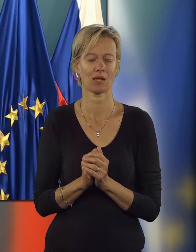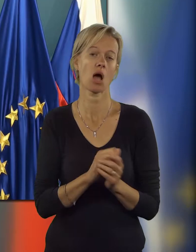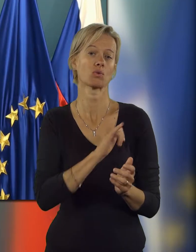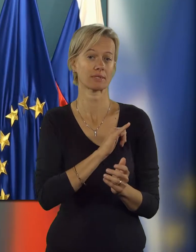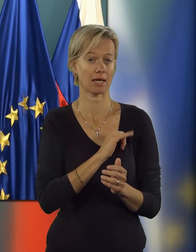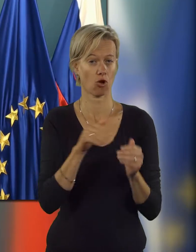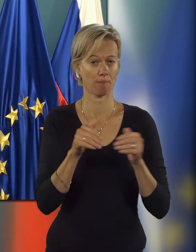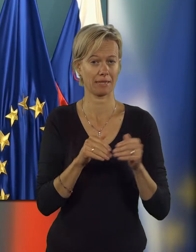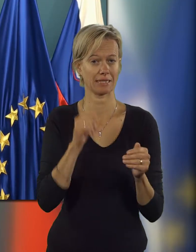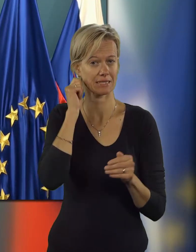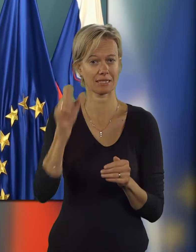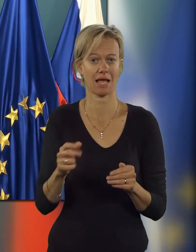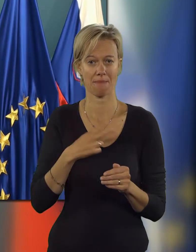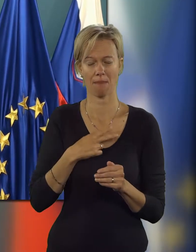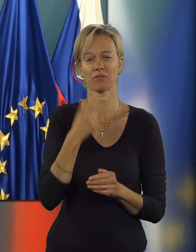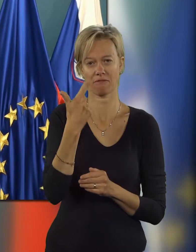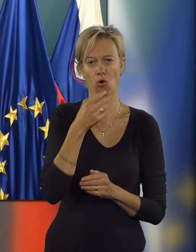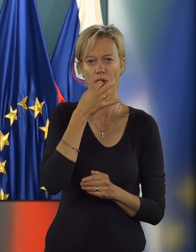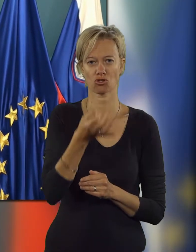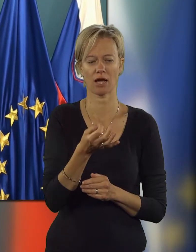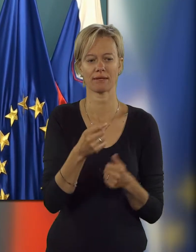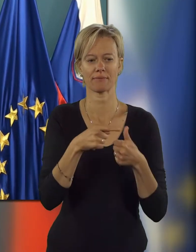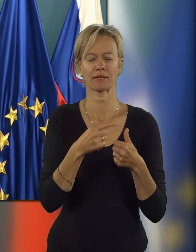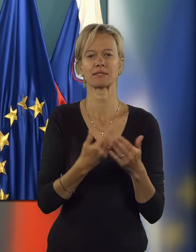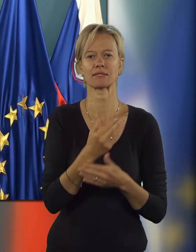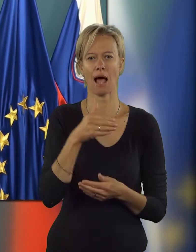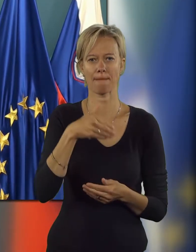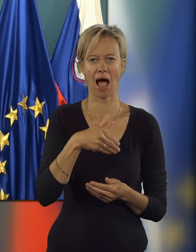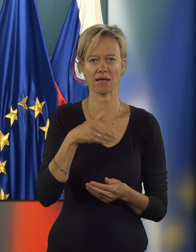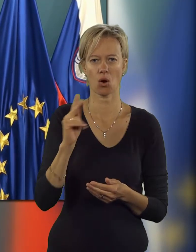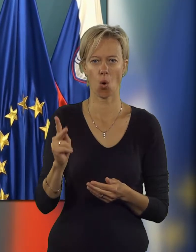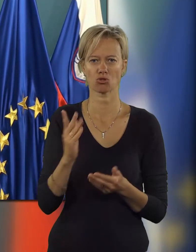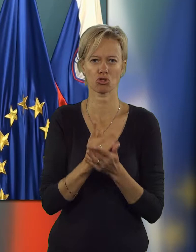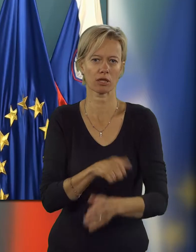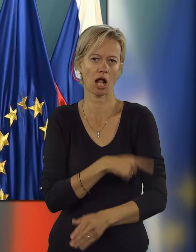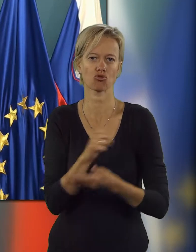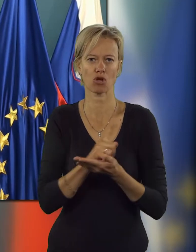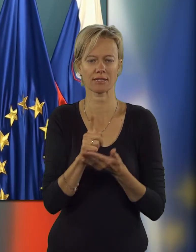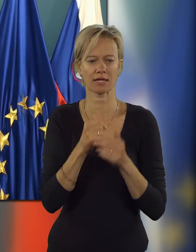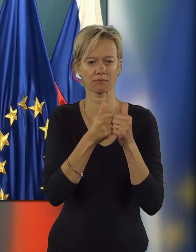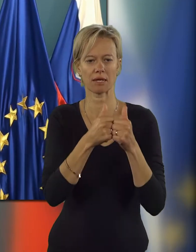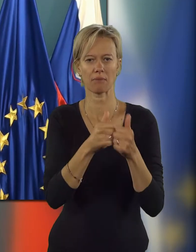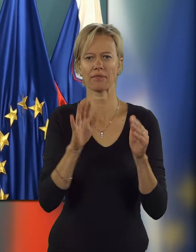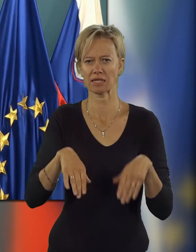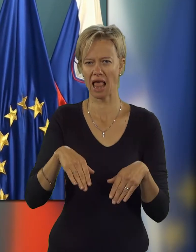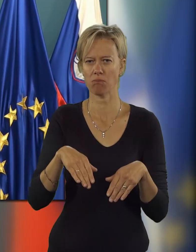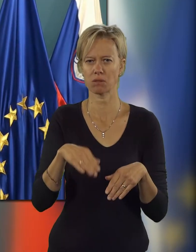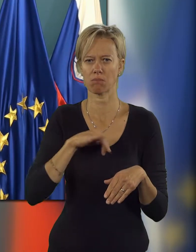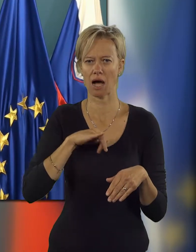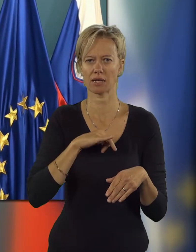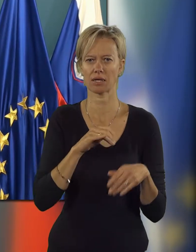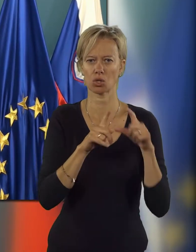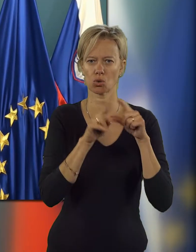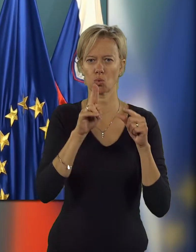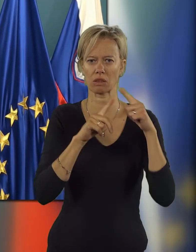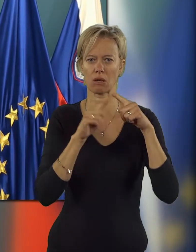vseeno imam, gospa ministrica, za vas dve vprašanje in sicer eno za Majo Kost, ki že dlje časa spremlja dogajanje na slabi banki